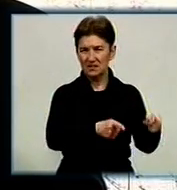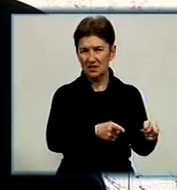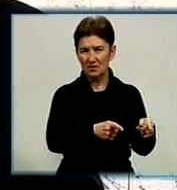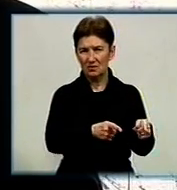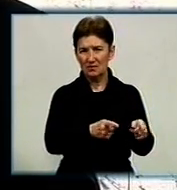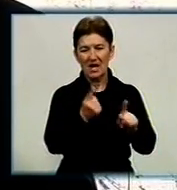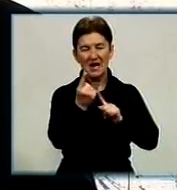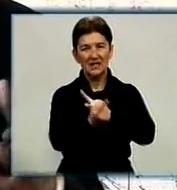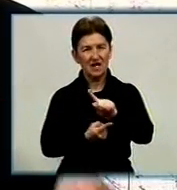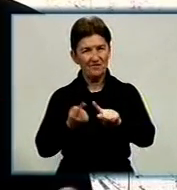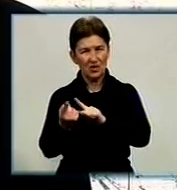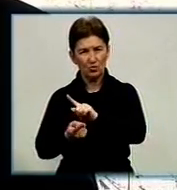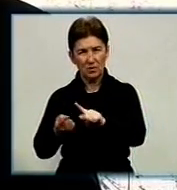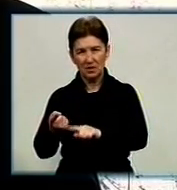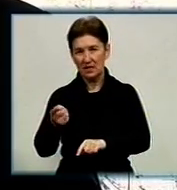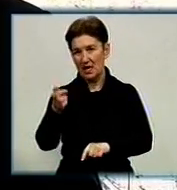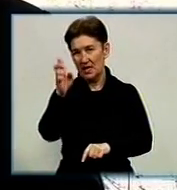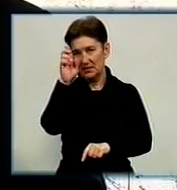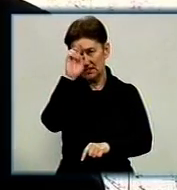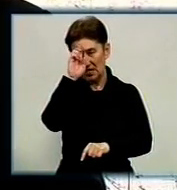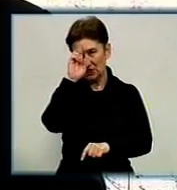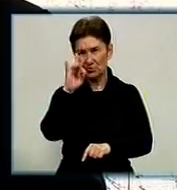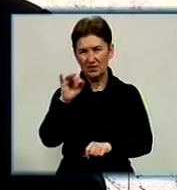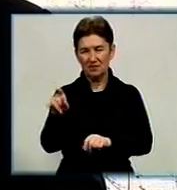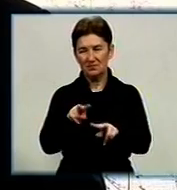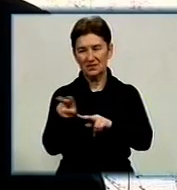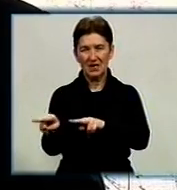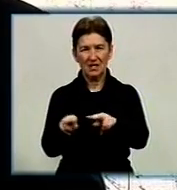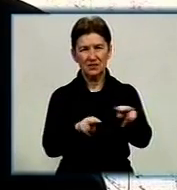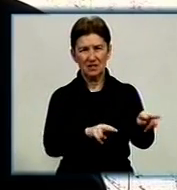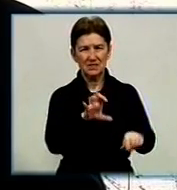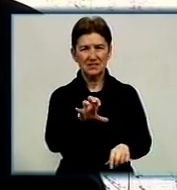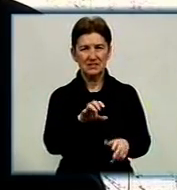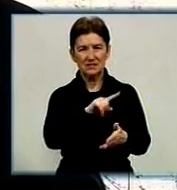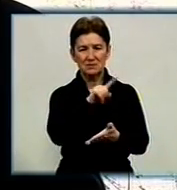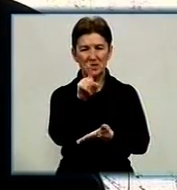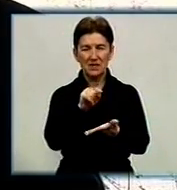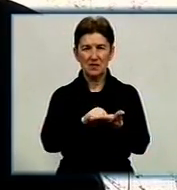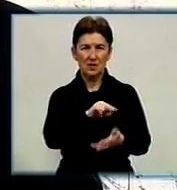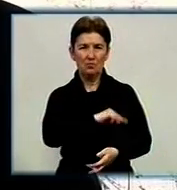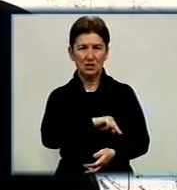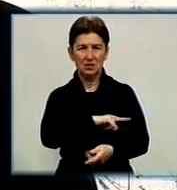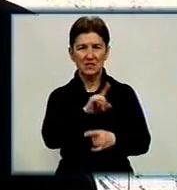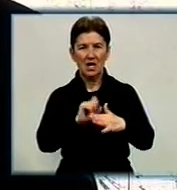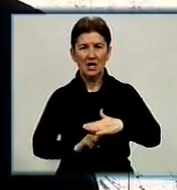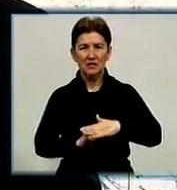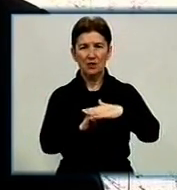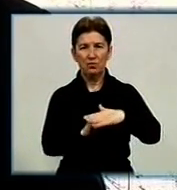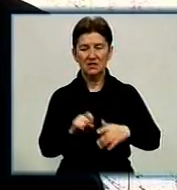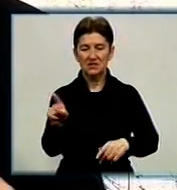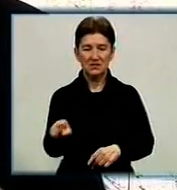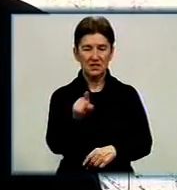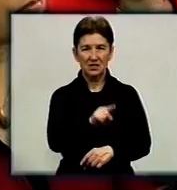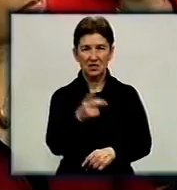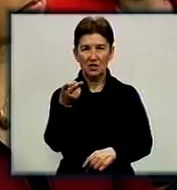реформування Держгірпромнагляду і інспекції з питань праці і на базі цих двох серйозних